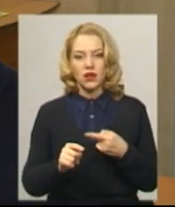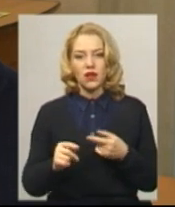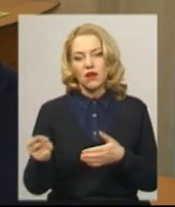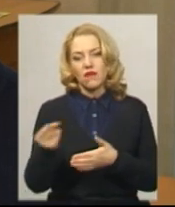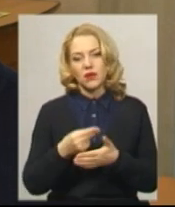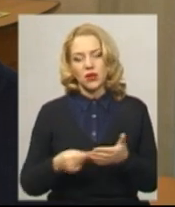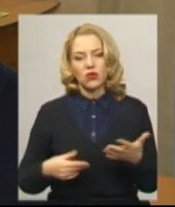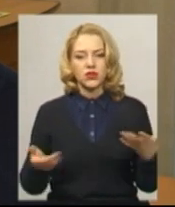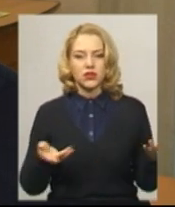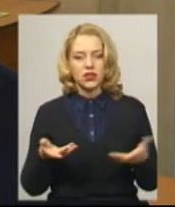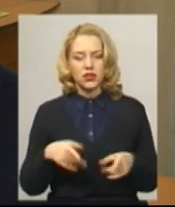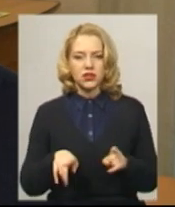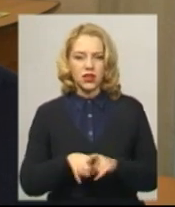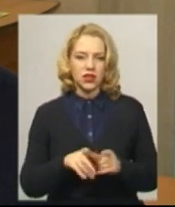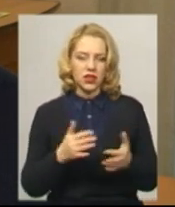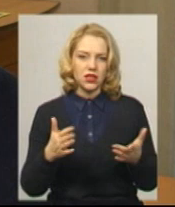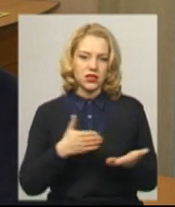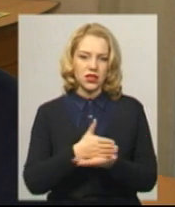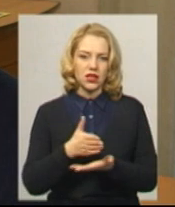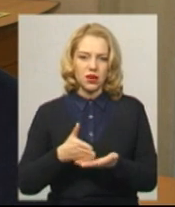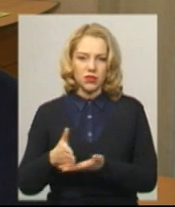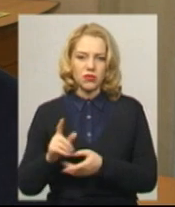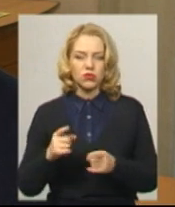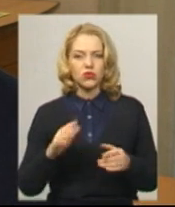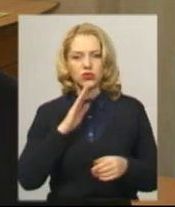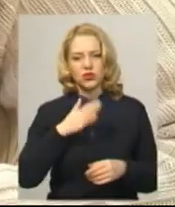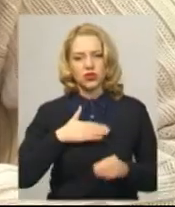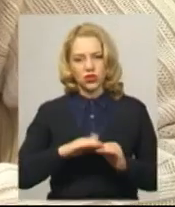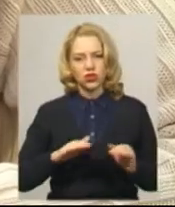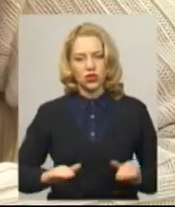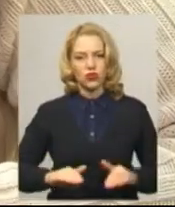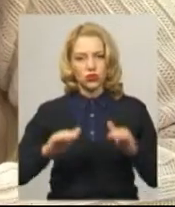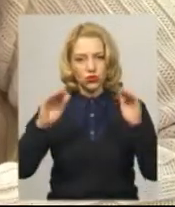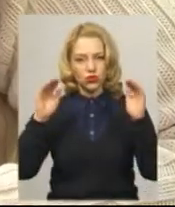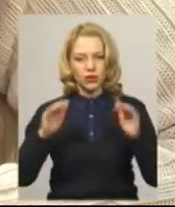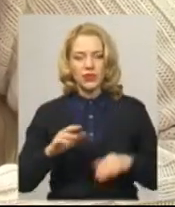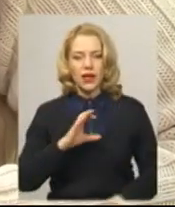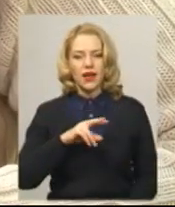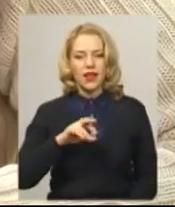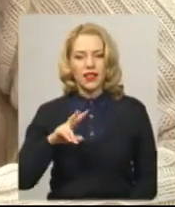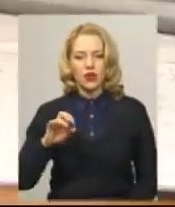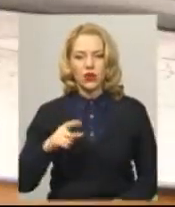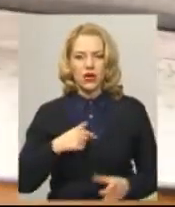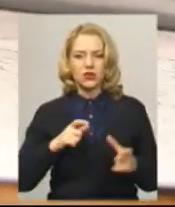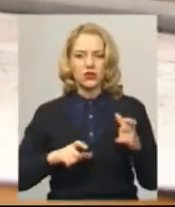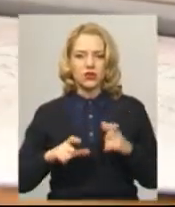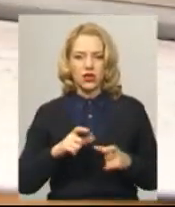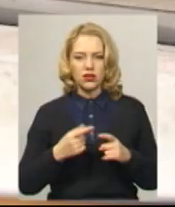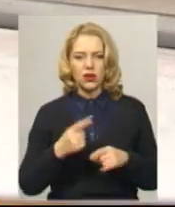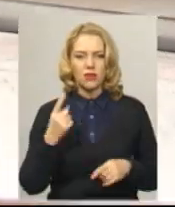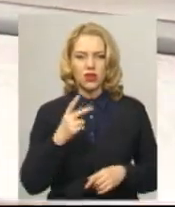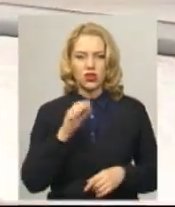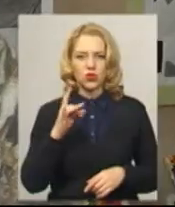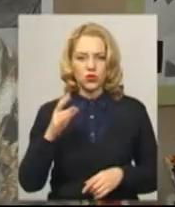вимальовуються якісь такі різні напрямки, тому що наші діти ростуть. Елеонора – студентка першого курсу Хмельницької гуманітарно